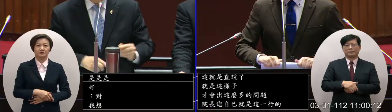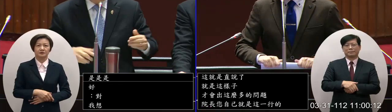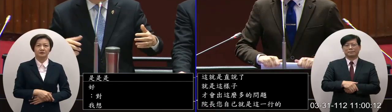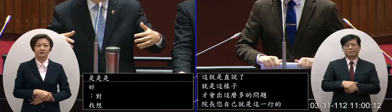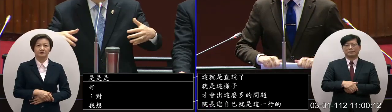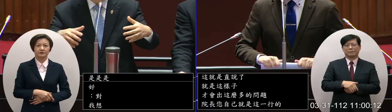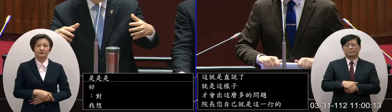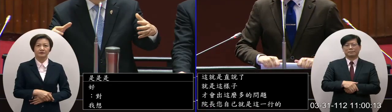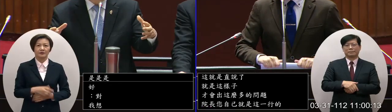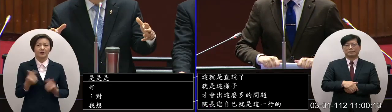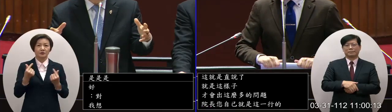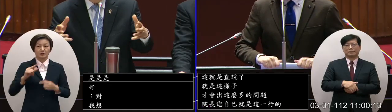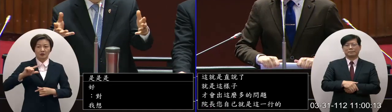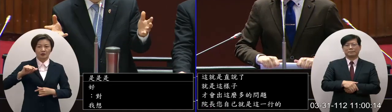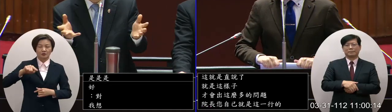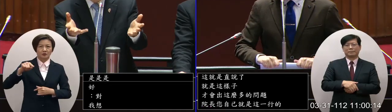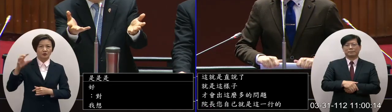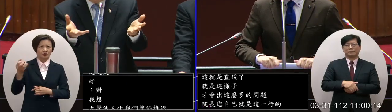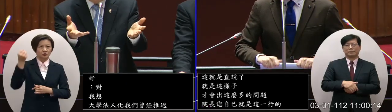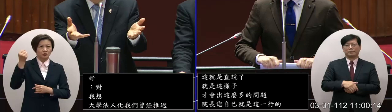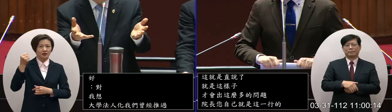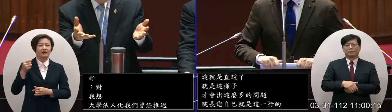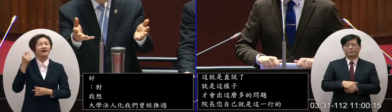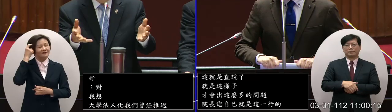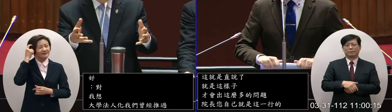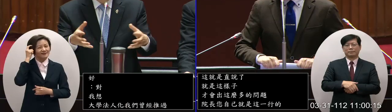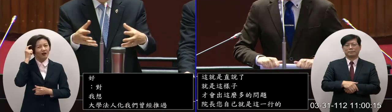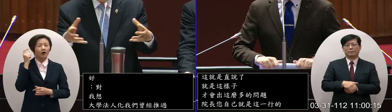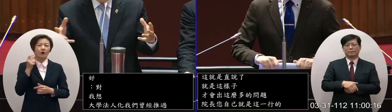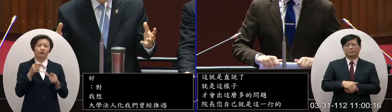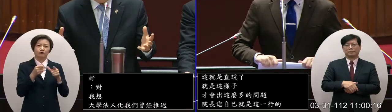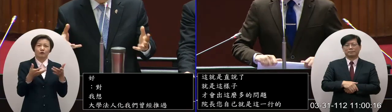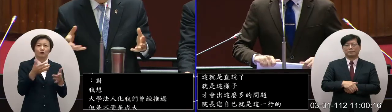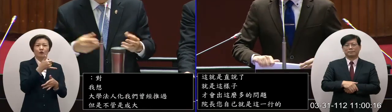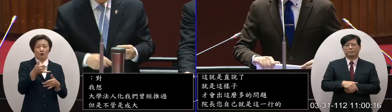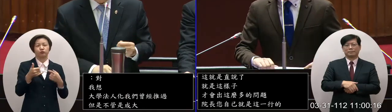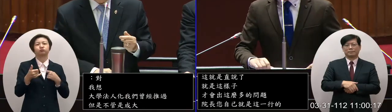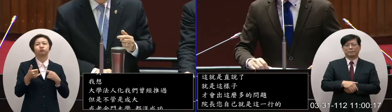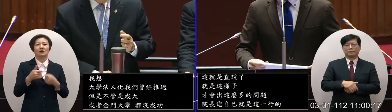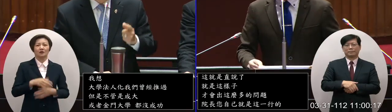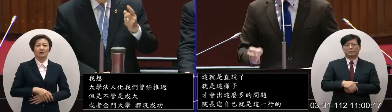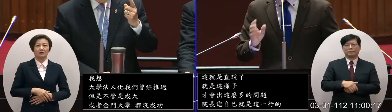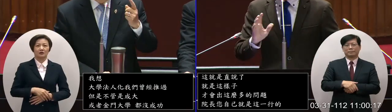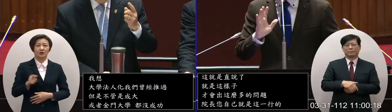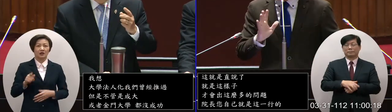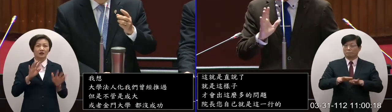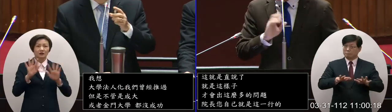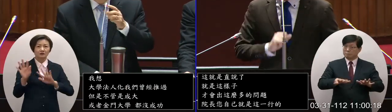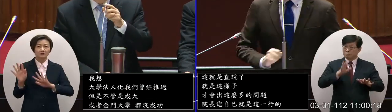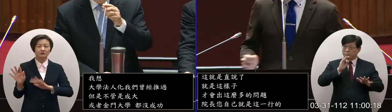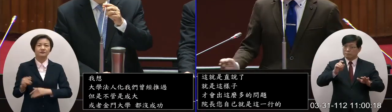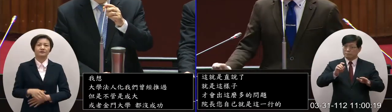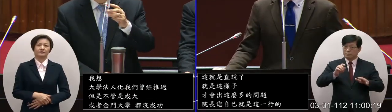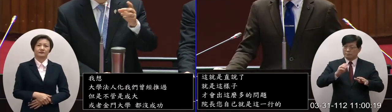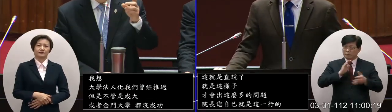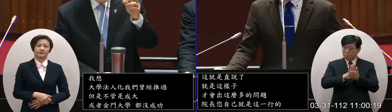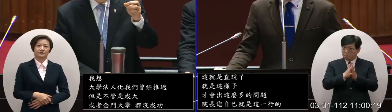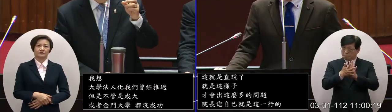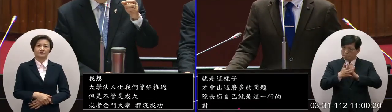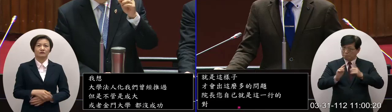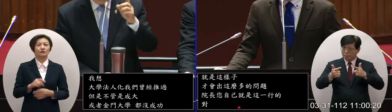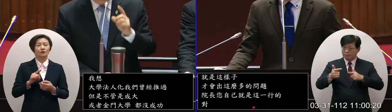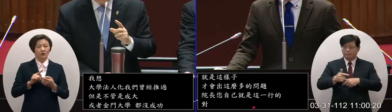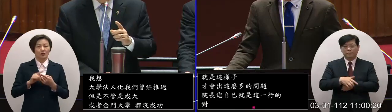這一個老師本身的權益他還是喜歡當公務員那這樣的一個情況可是現在剛好在變遷